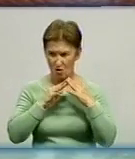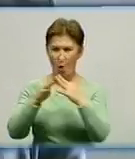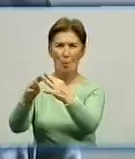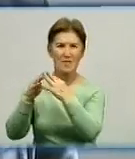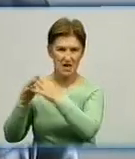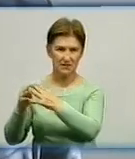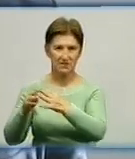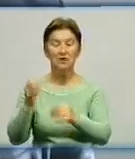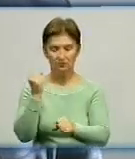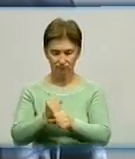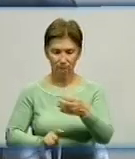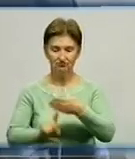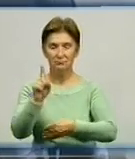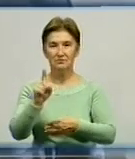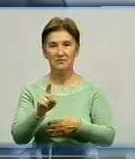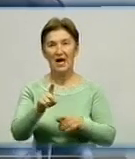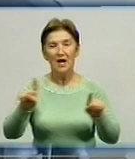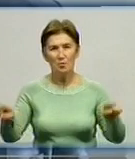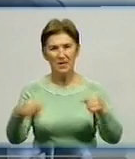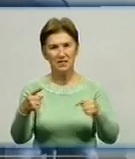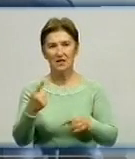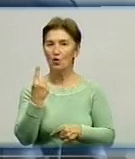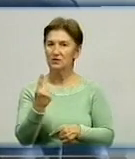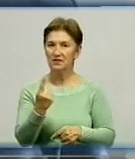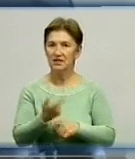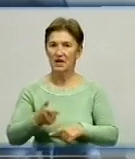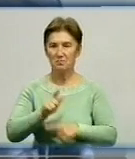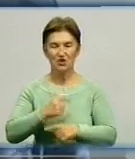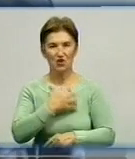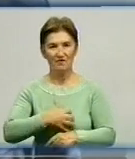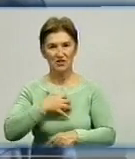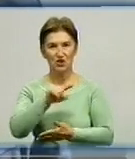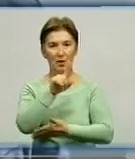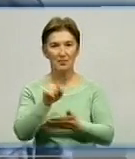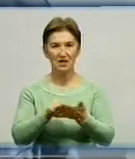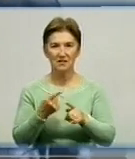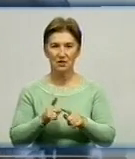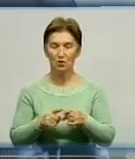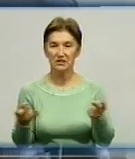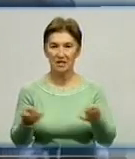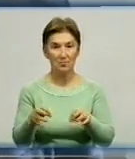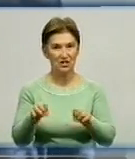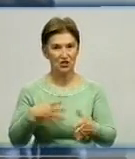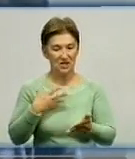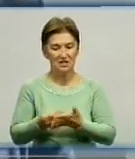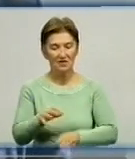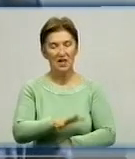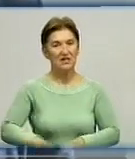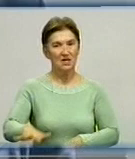Підняли одні з найбільш важливих на даний час питання, які мені треба вирішити на своїй території, це